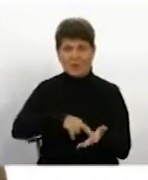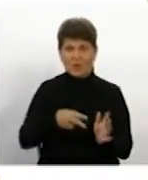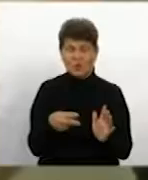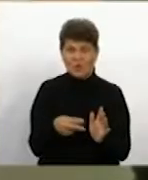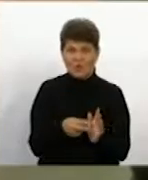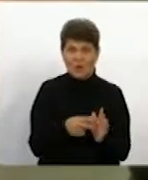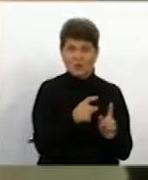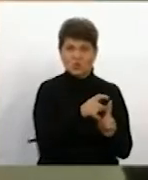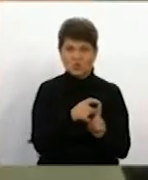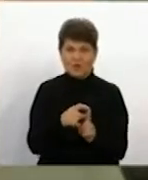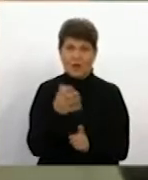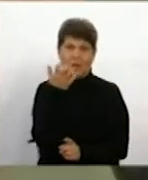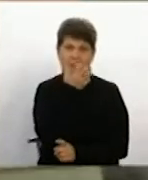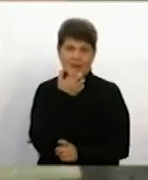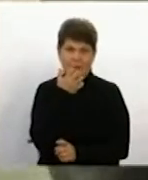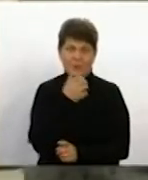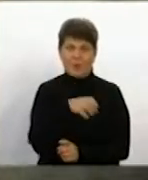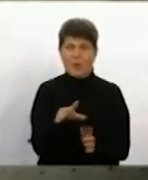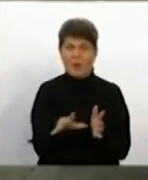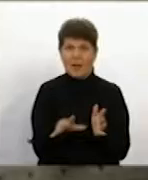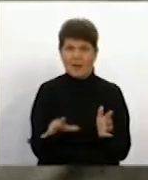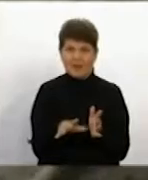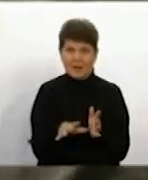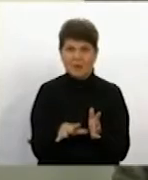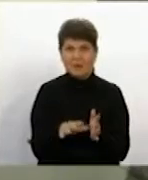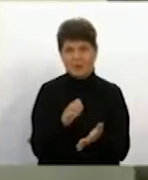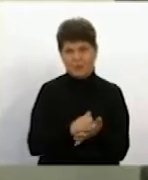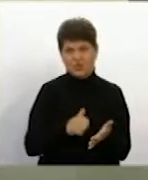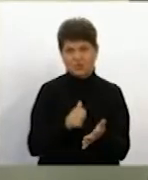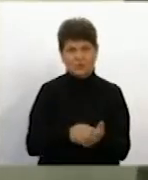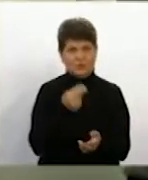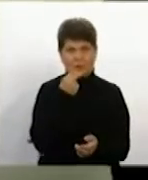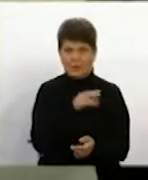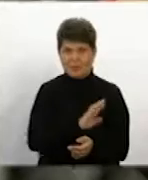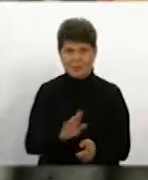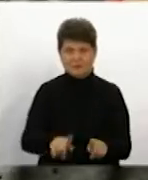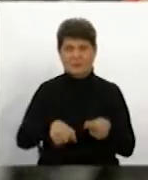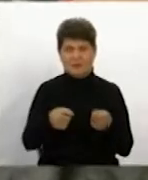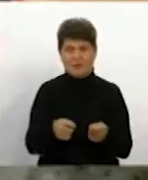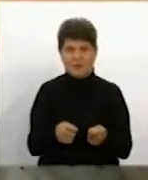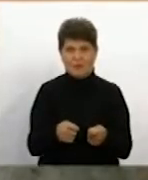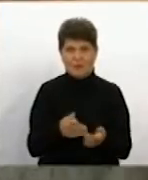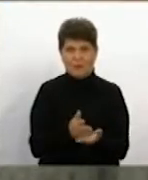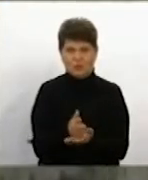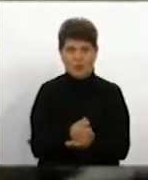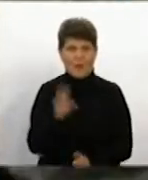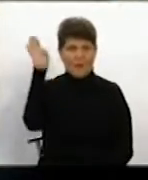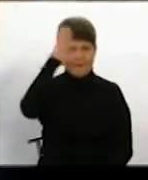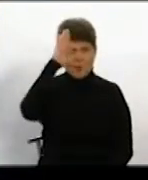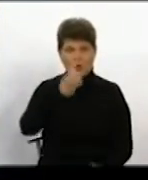працівника Мінице міськтеплоенерго Петра Косюка, це і призвело до неякісного надання послуг. Водопостачання